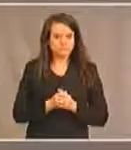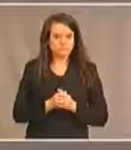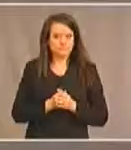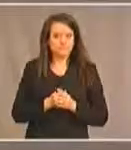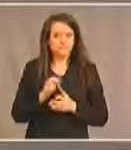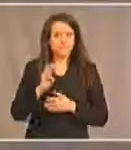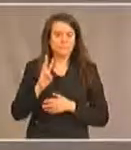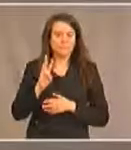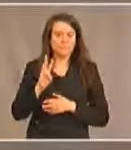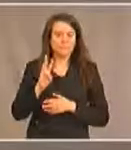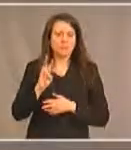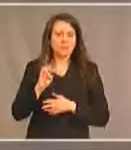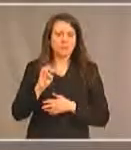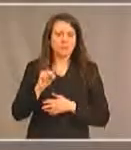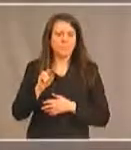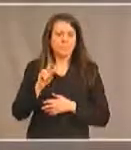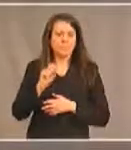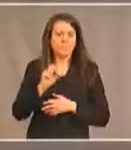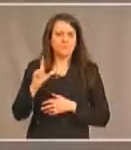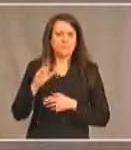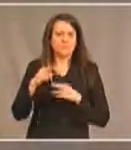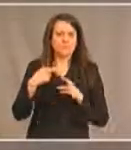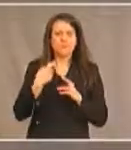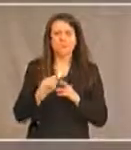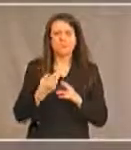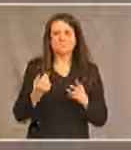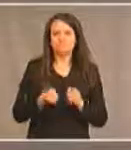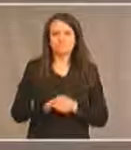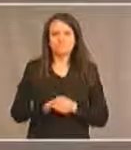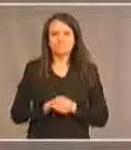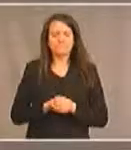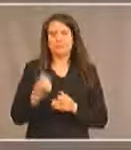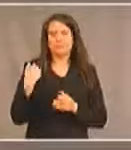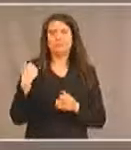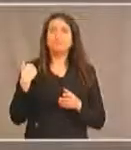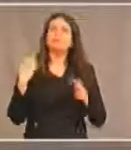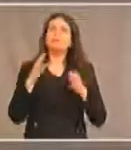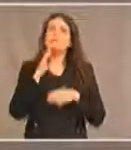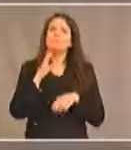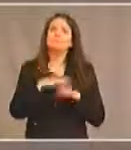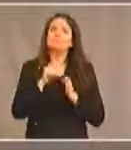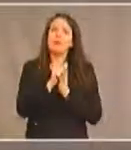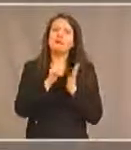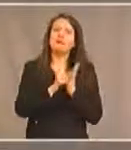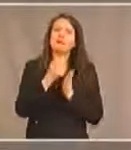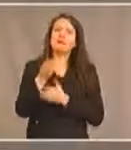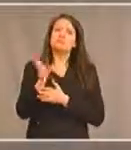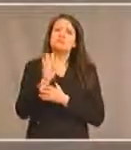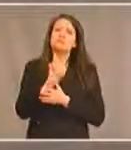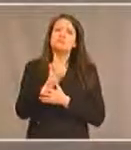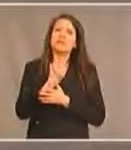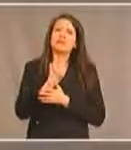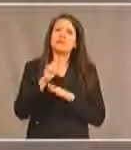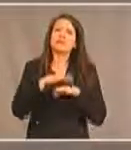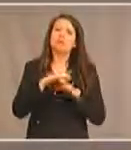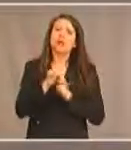j'ai parlé de l'exemption l'article 67 qui faisait partie de